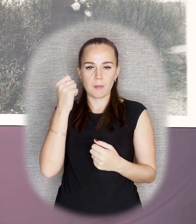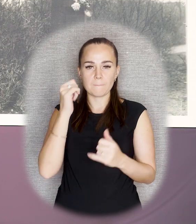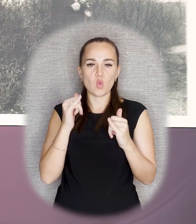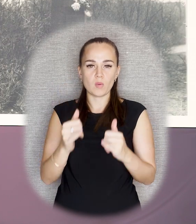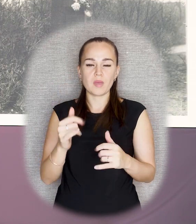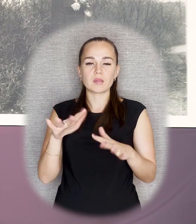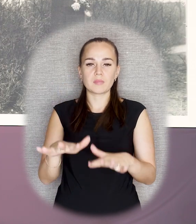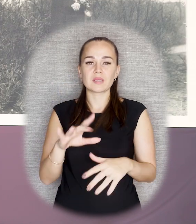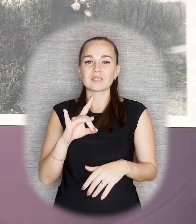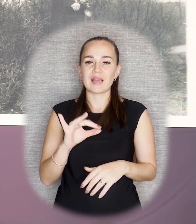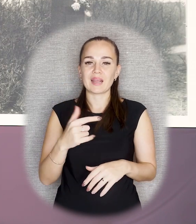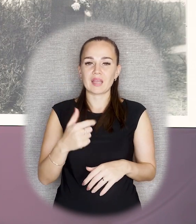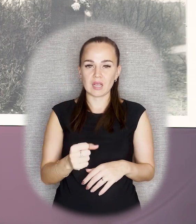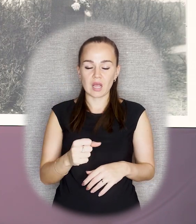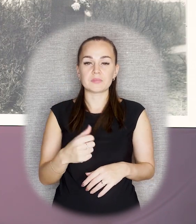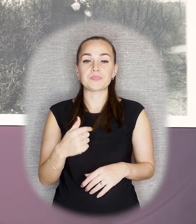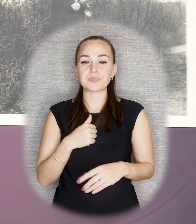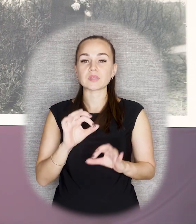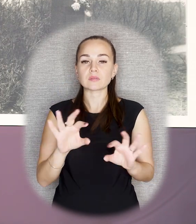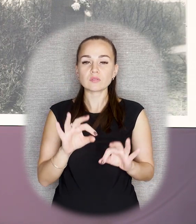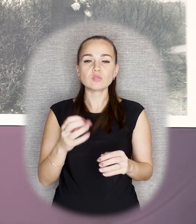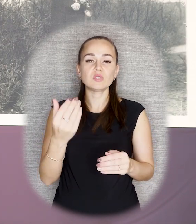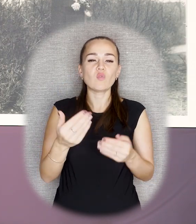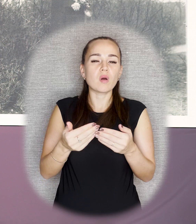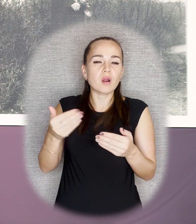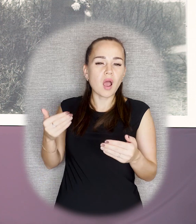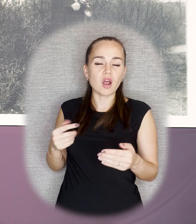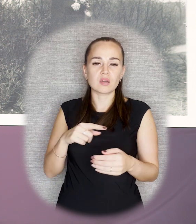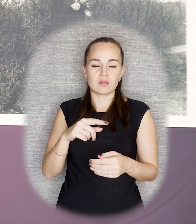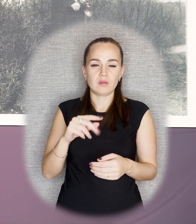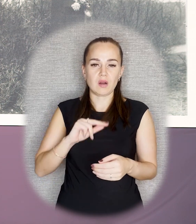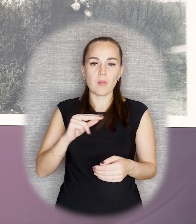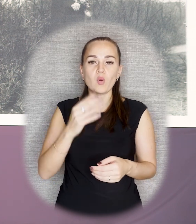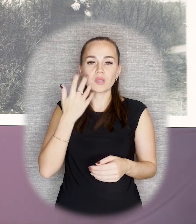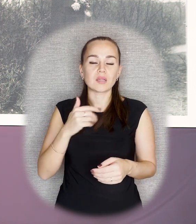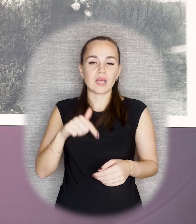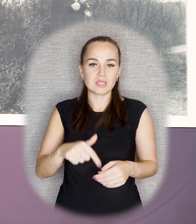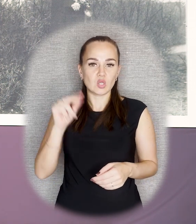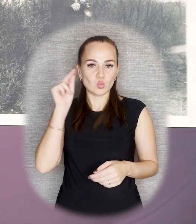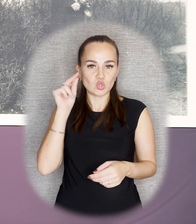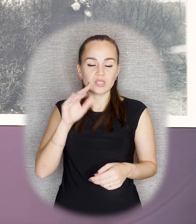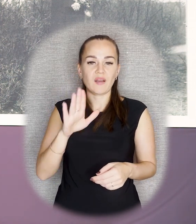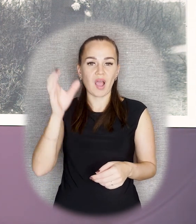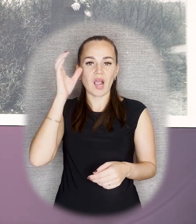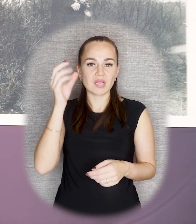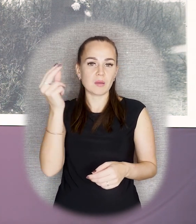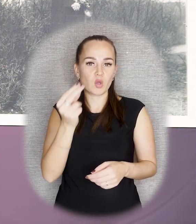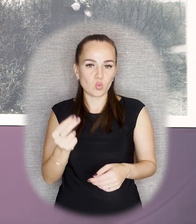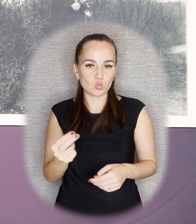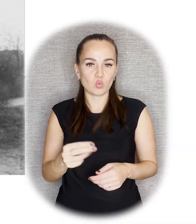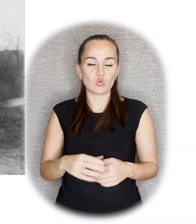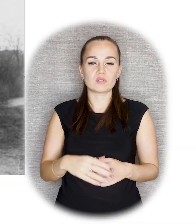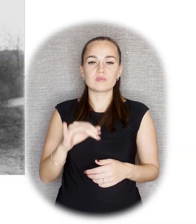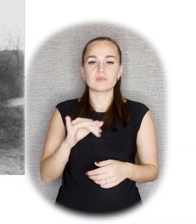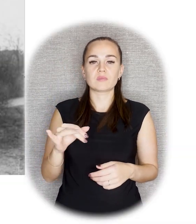Но мы поговорим о его ранних работах, когда он только еще в Петрограде учится, в Академии художества, и